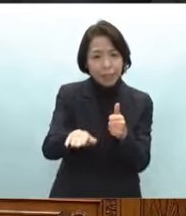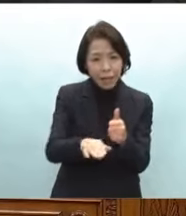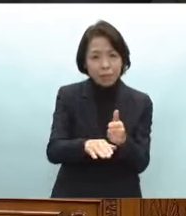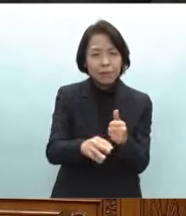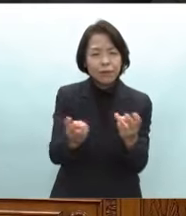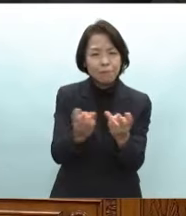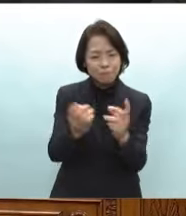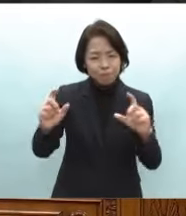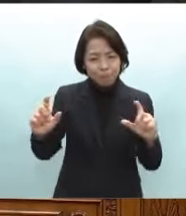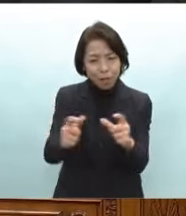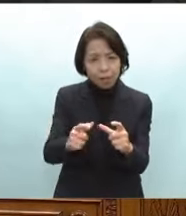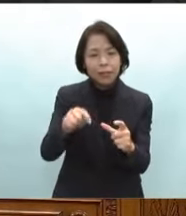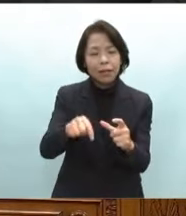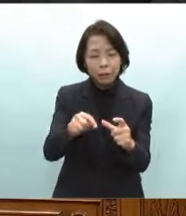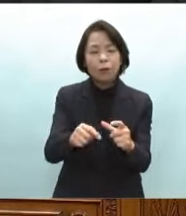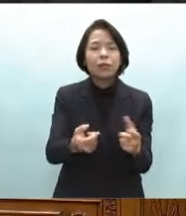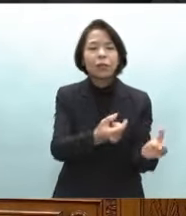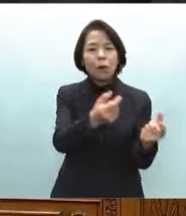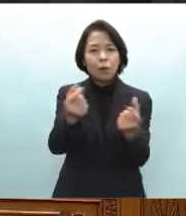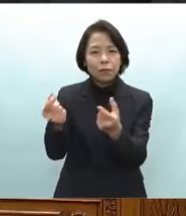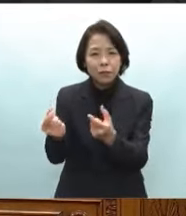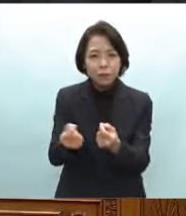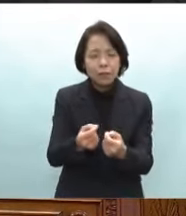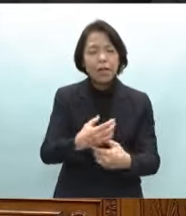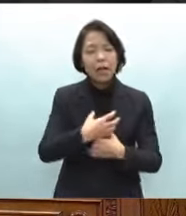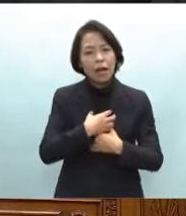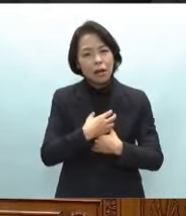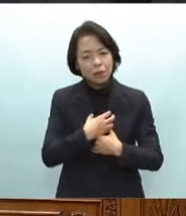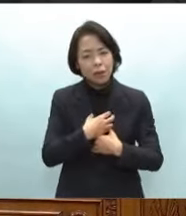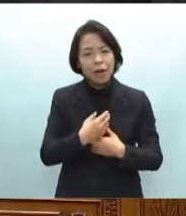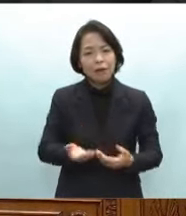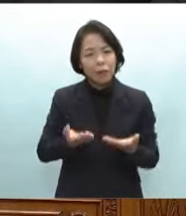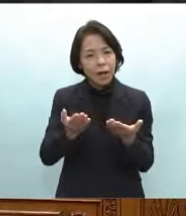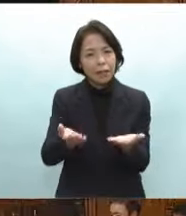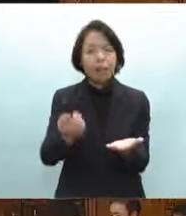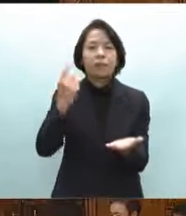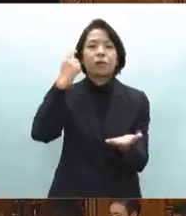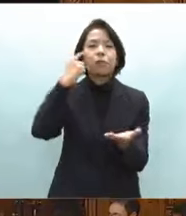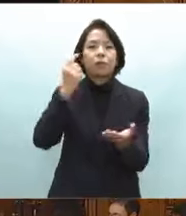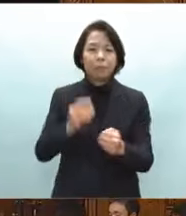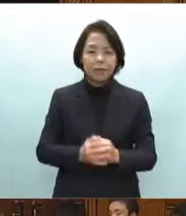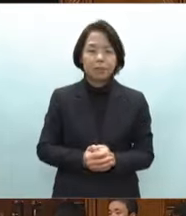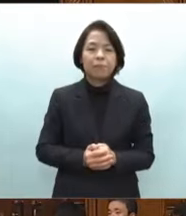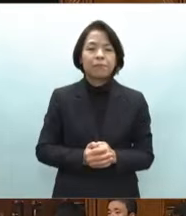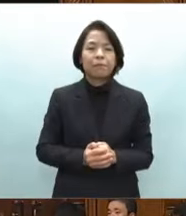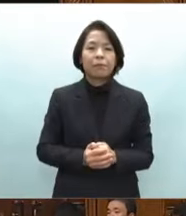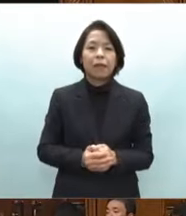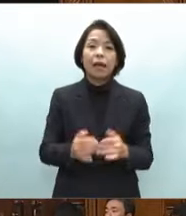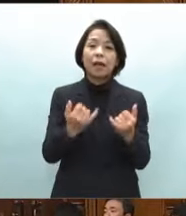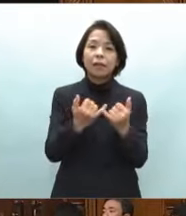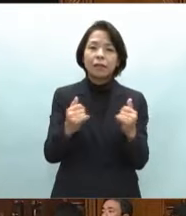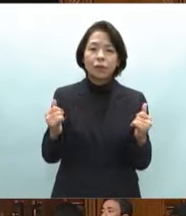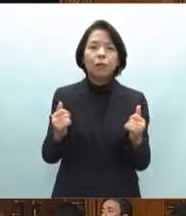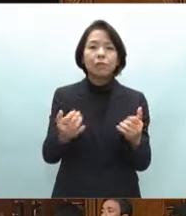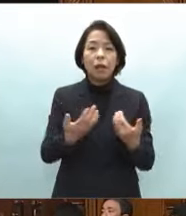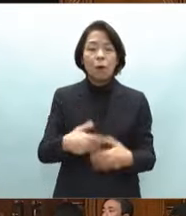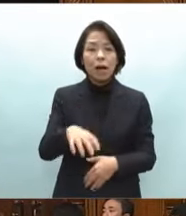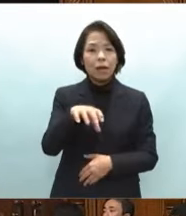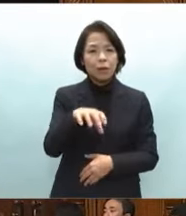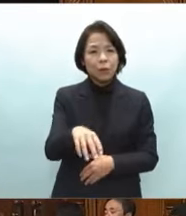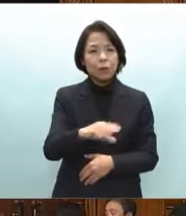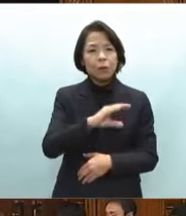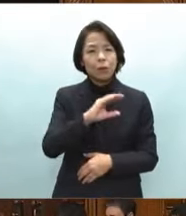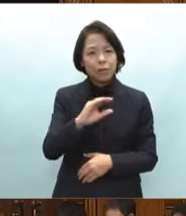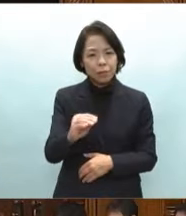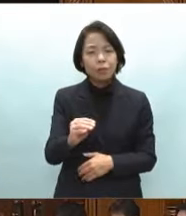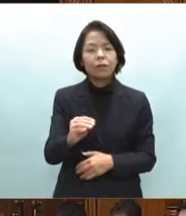地域に共通した大きな不安を投げかけております人々は故郷に戻り住